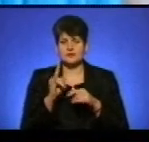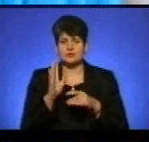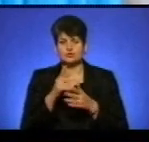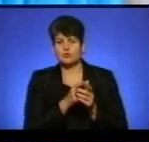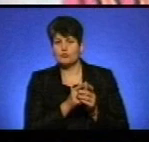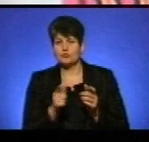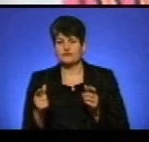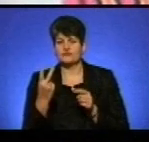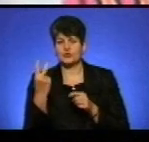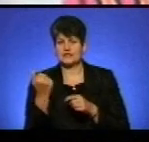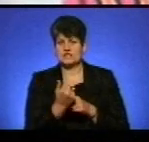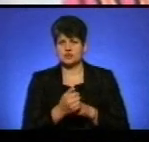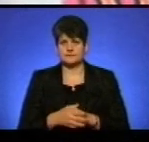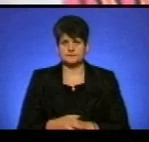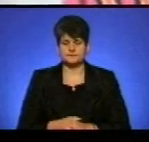протягом двох тижнів.